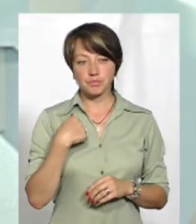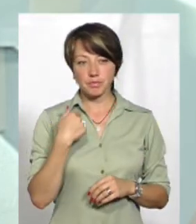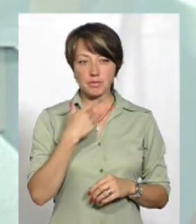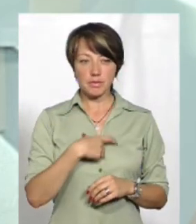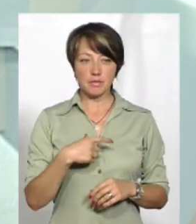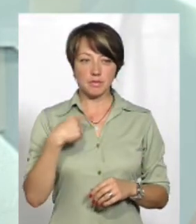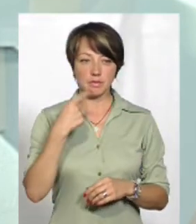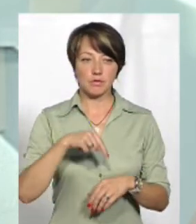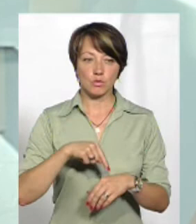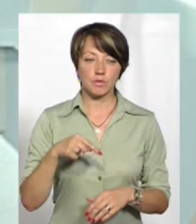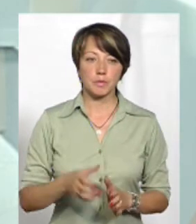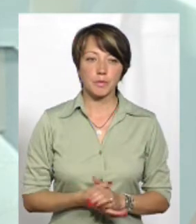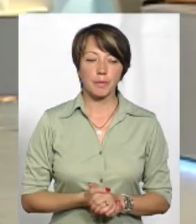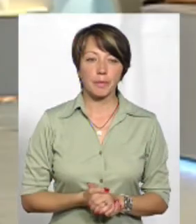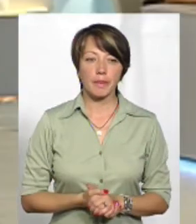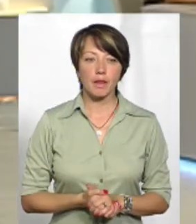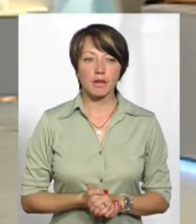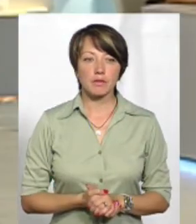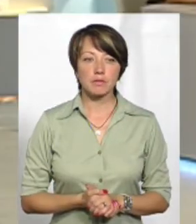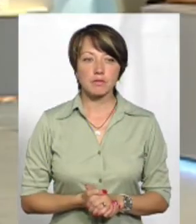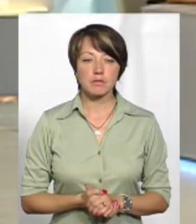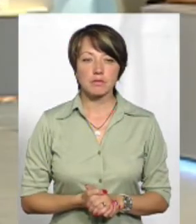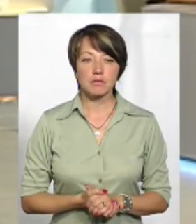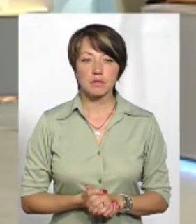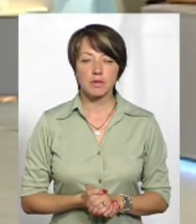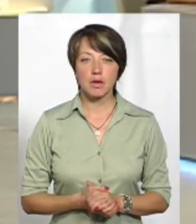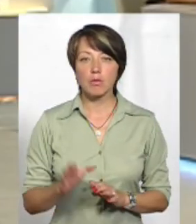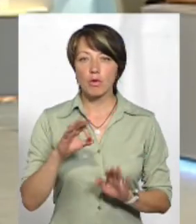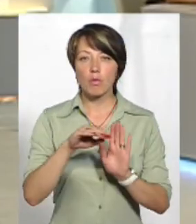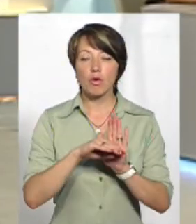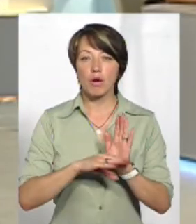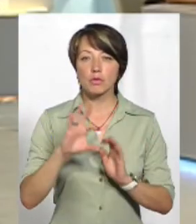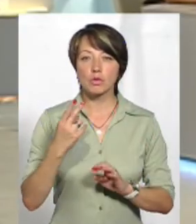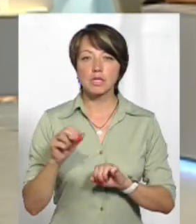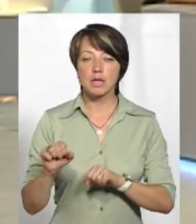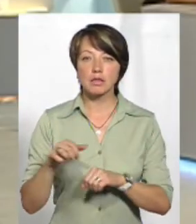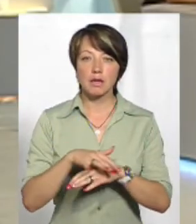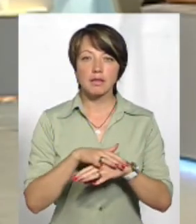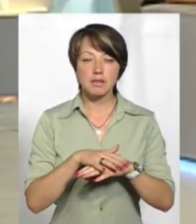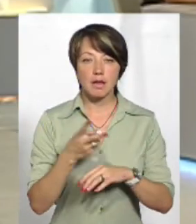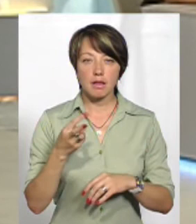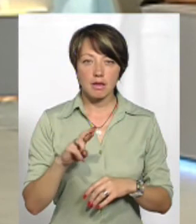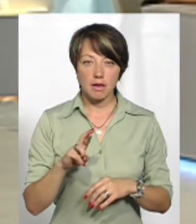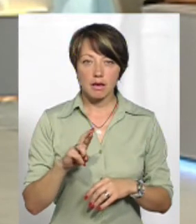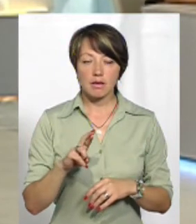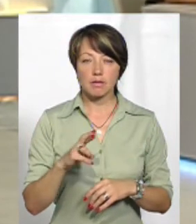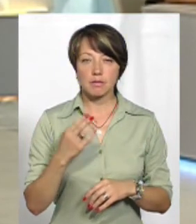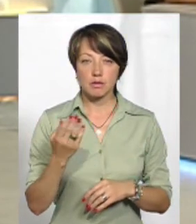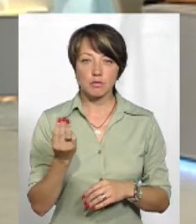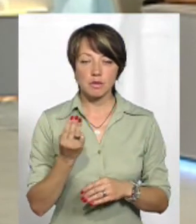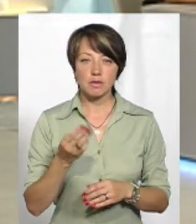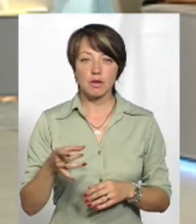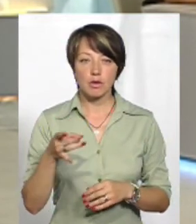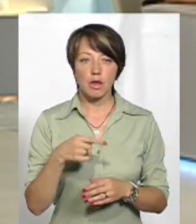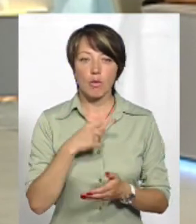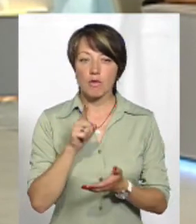собі, як я відчуваю. Дякую вам. І, пані Светлана, стосовно програми соцзахисту населення, представниця Чепатівської